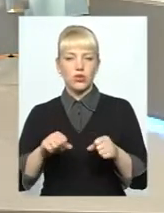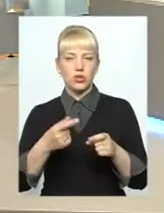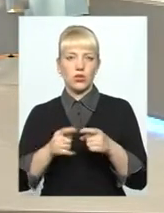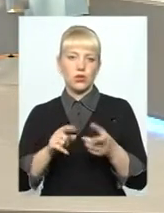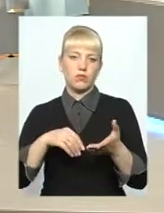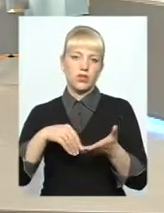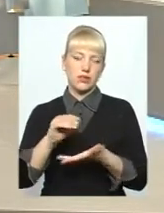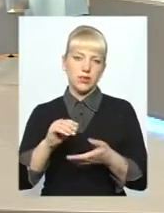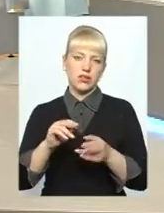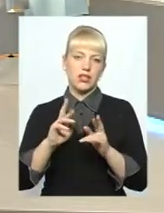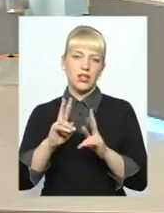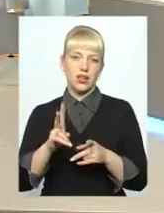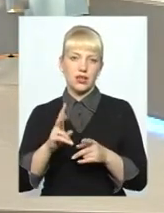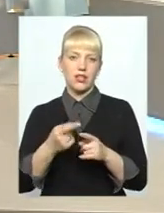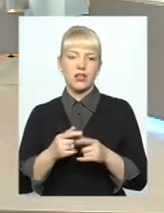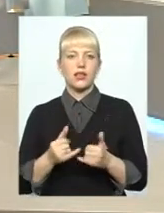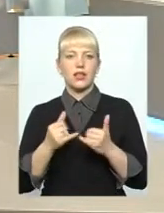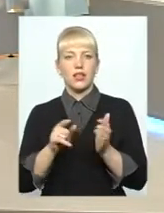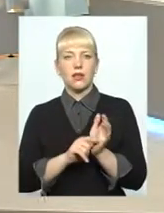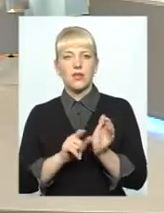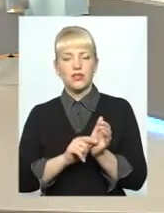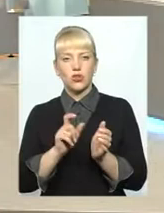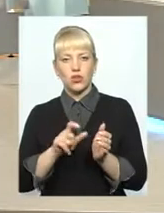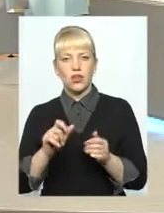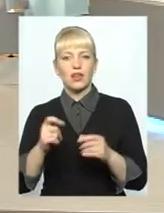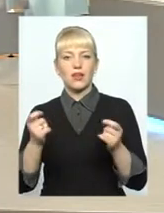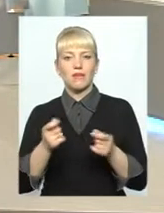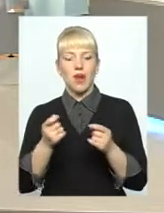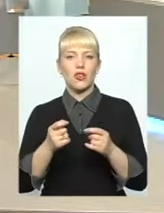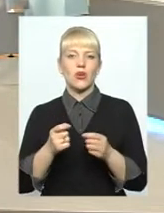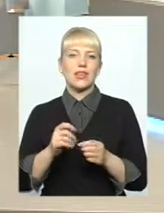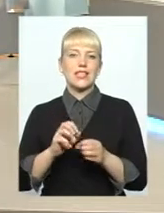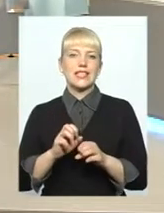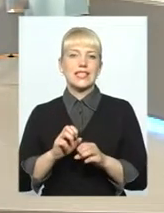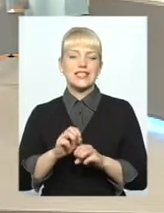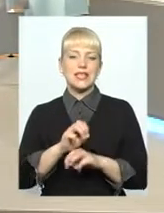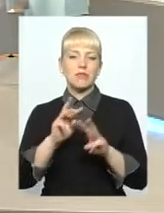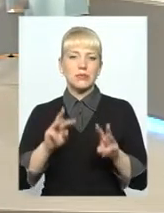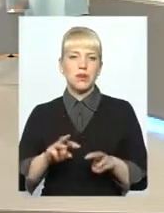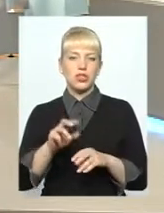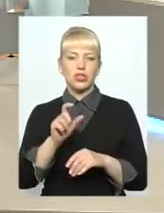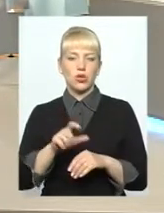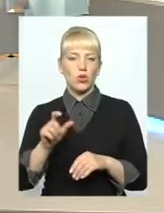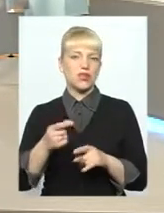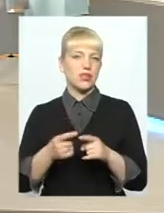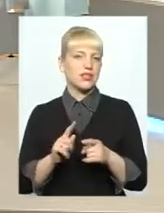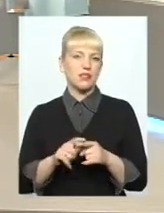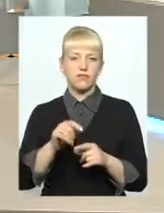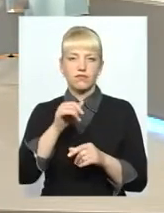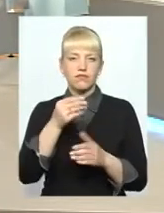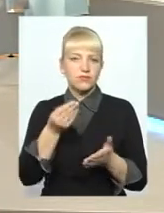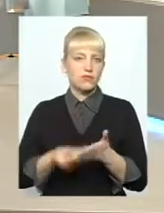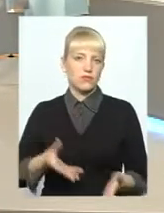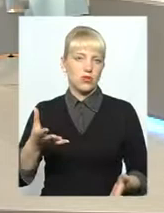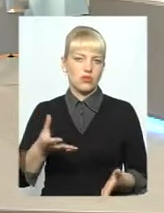придбати, так як для пенсіонерів і мав забезпечних людей, це взагалі нереальна сума